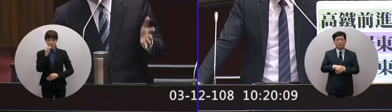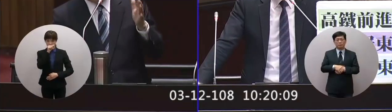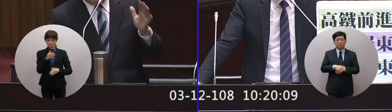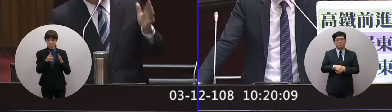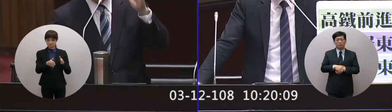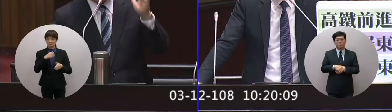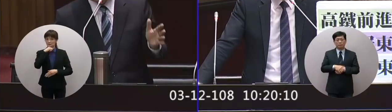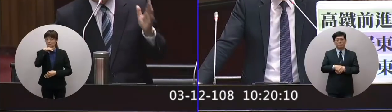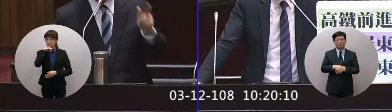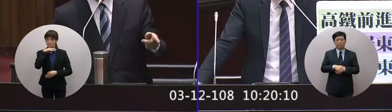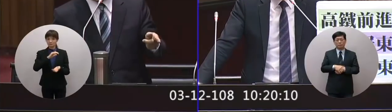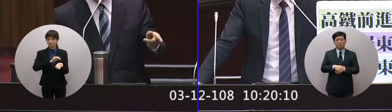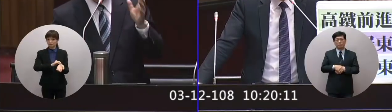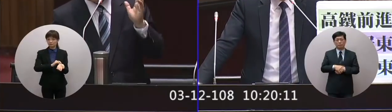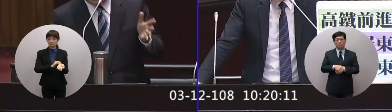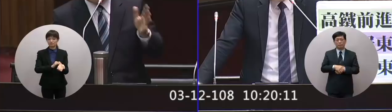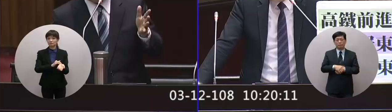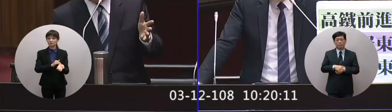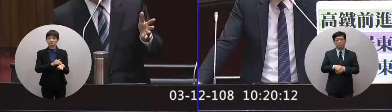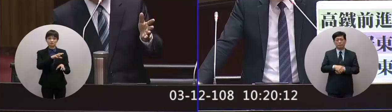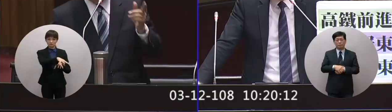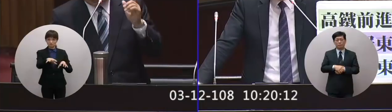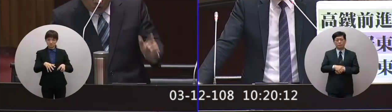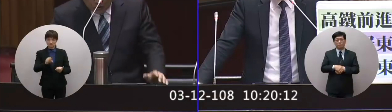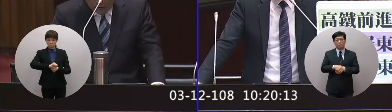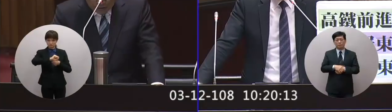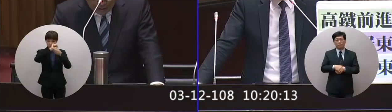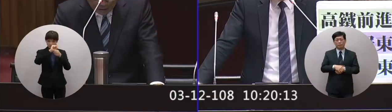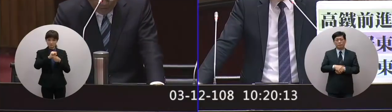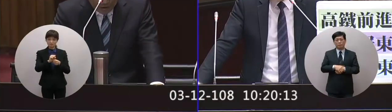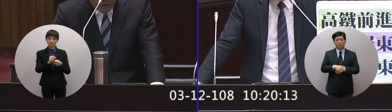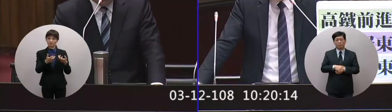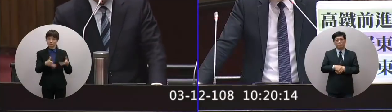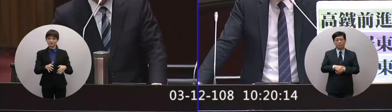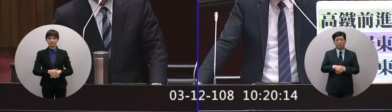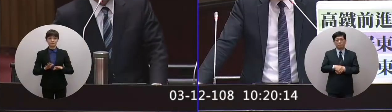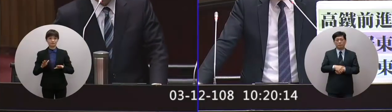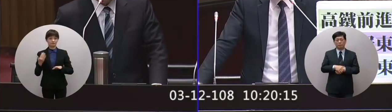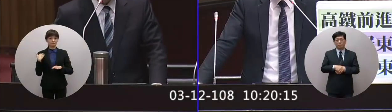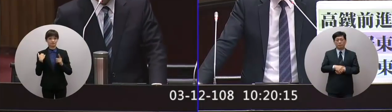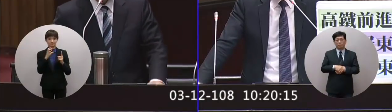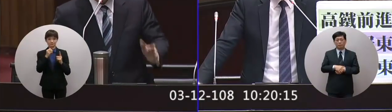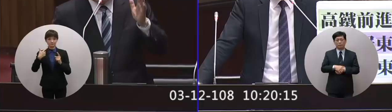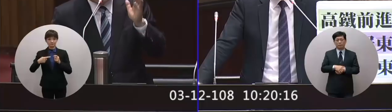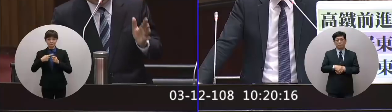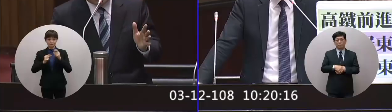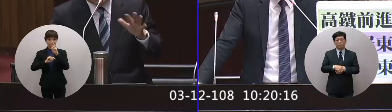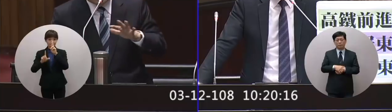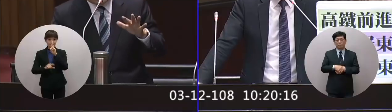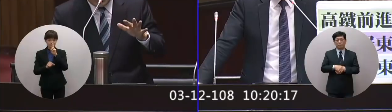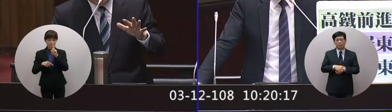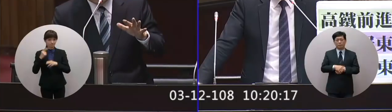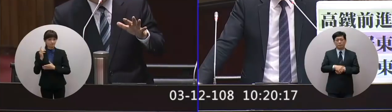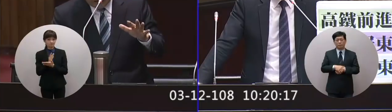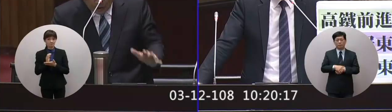東的醫療資源增加大刀叩服所以在106年12月就合